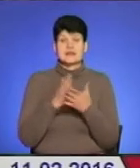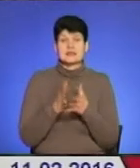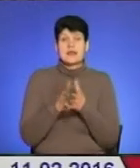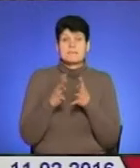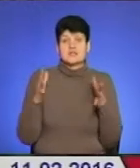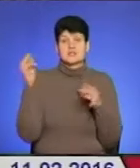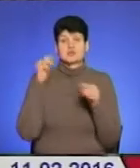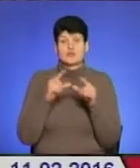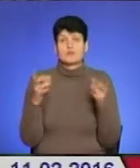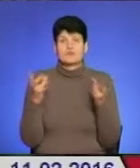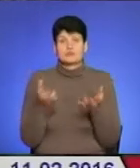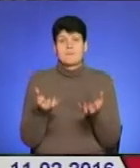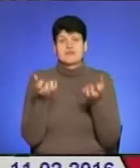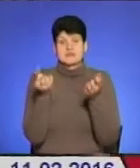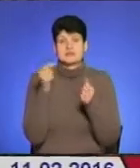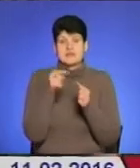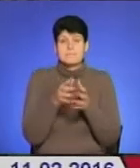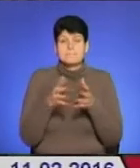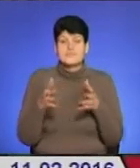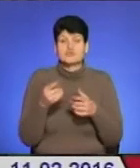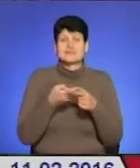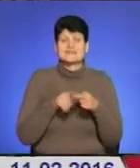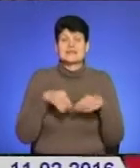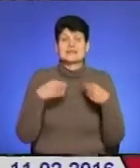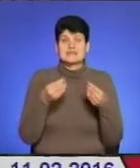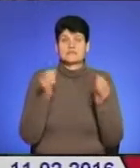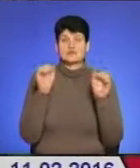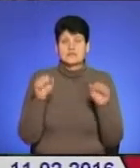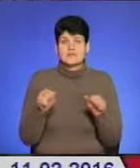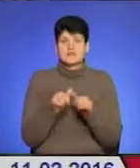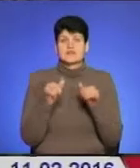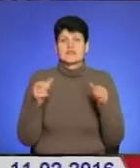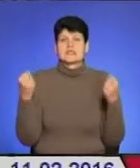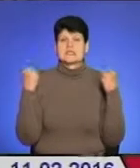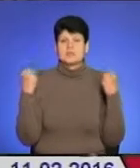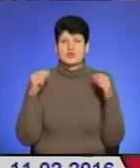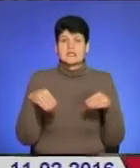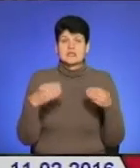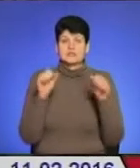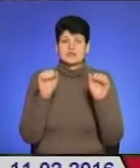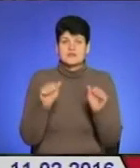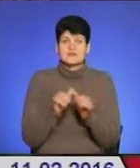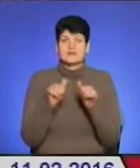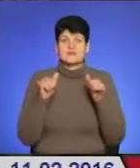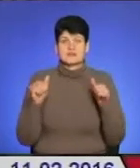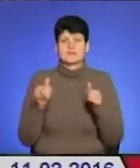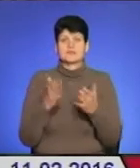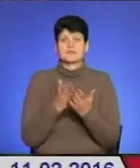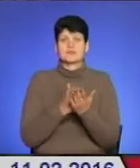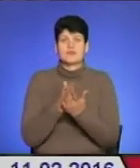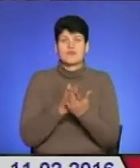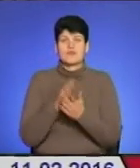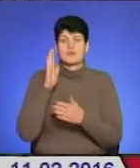потребує такої підтримки. Тим більше, що це дасть можливість і розвивати спорт, дає можливість розвивати інфраструктуру в майбутньому,